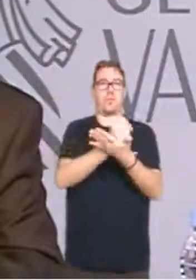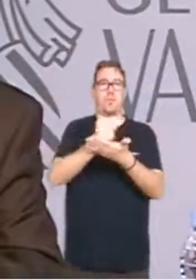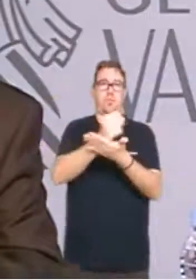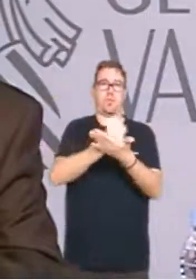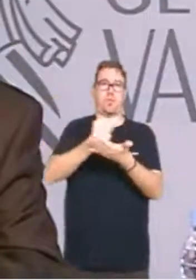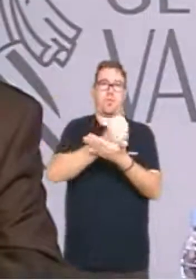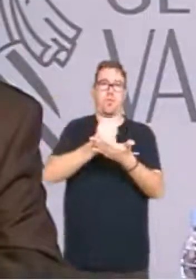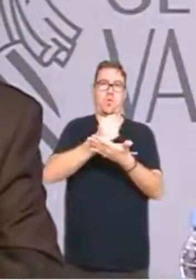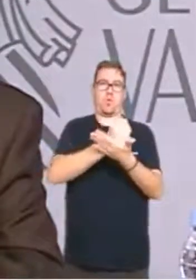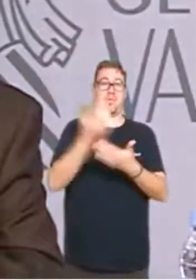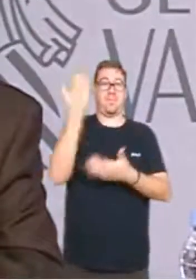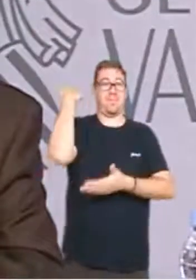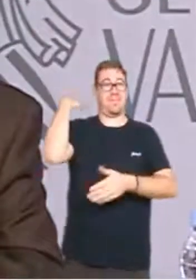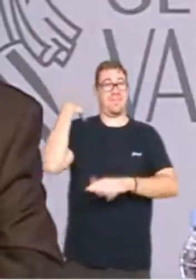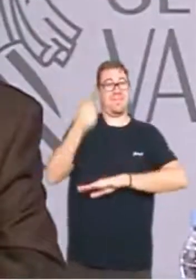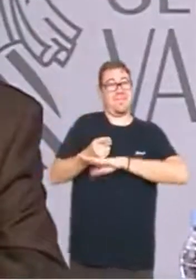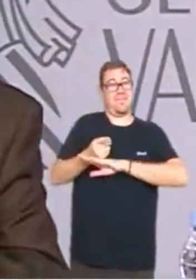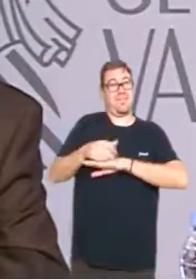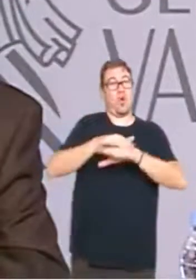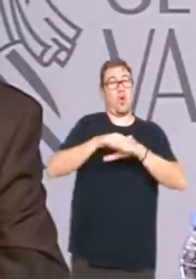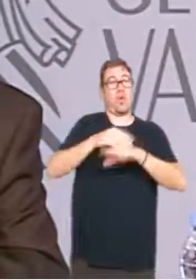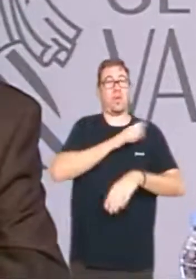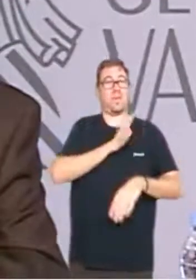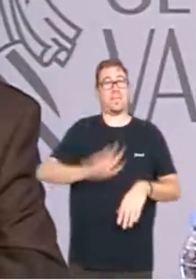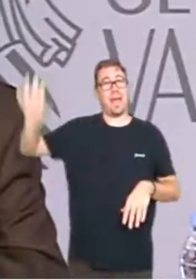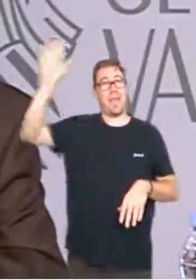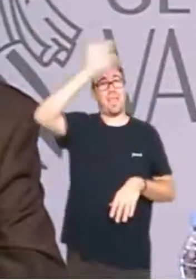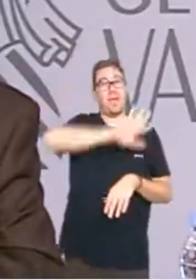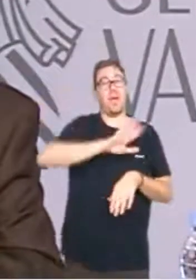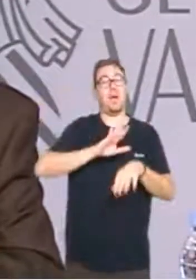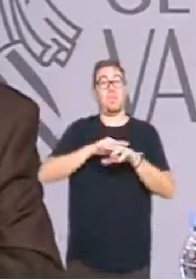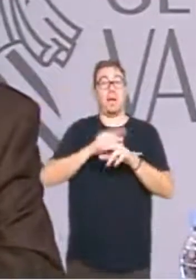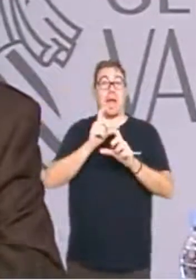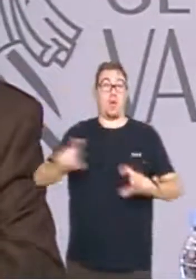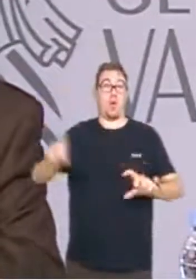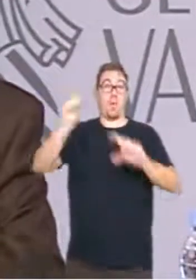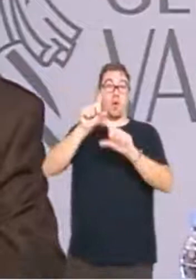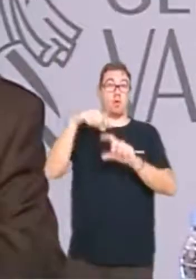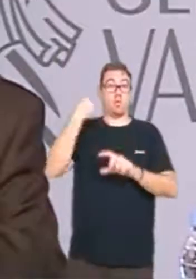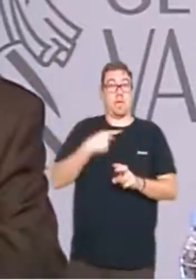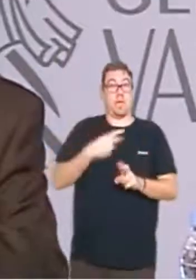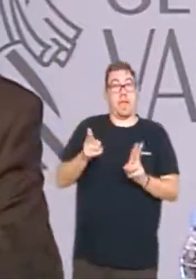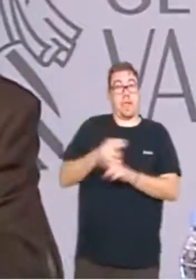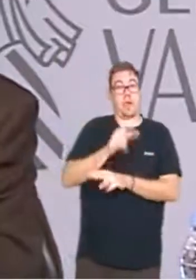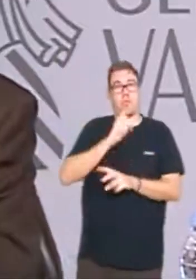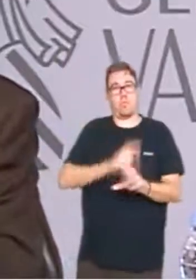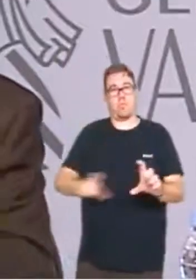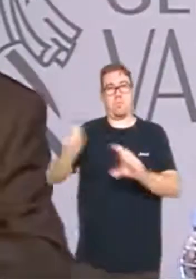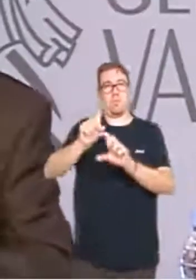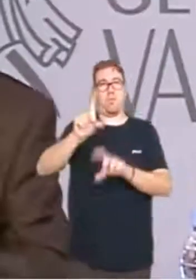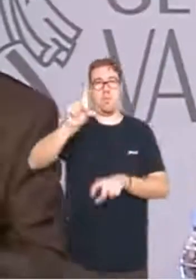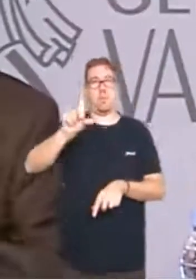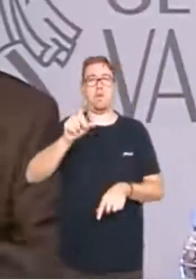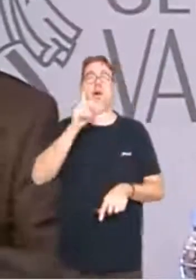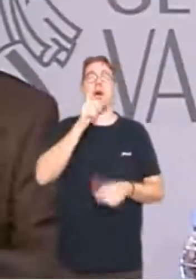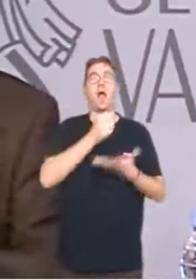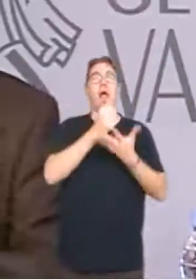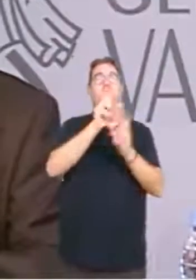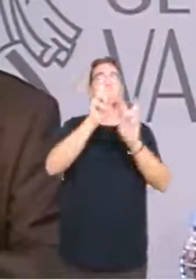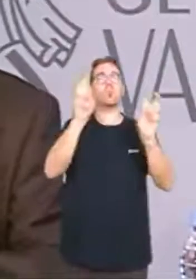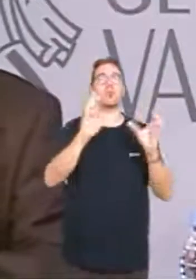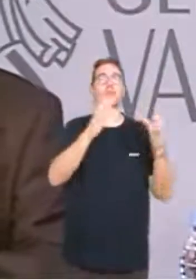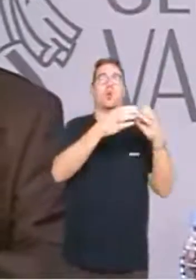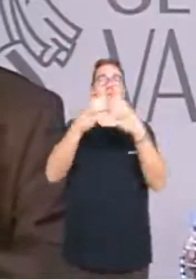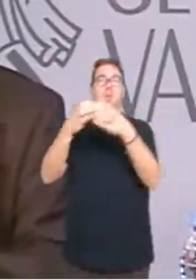que va imposar el Govern d'Espanya per a pal·liar-hi el copago farmacèutic. Hem ampliat les ajudes a nous col·lectius